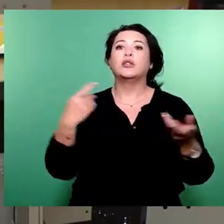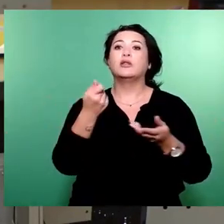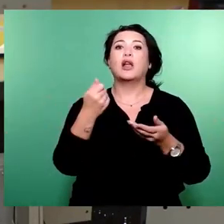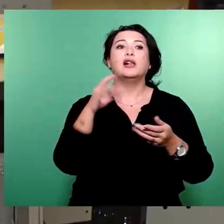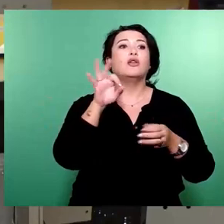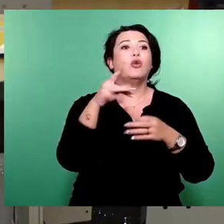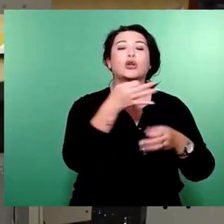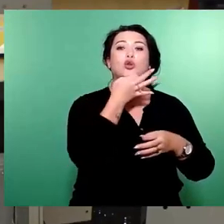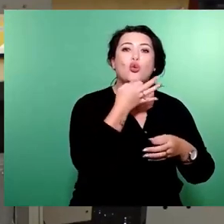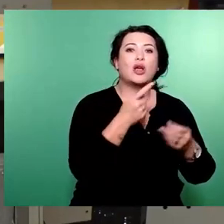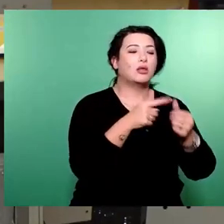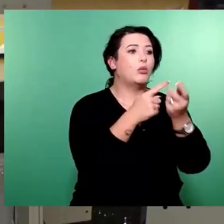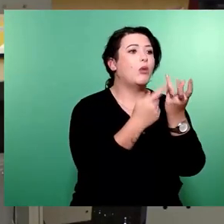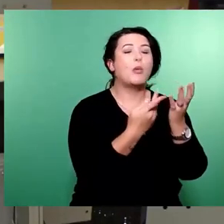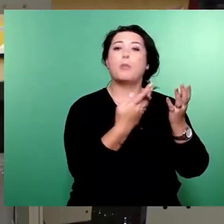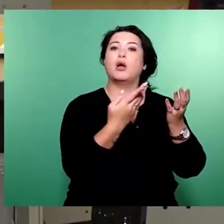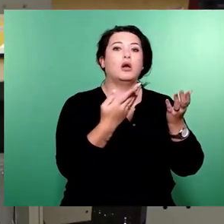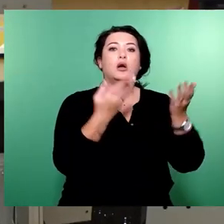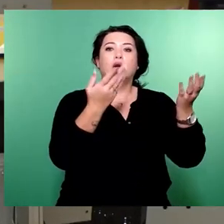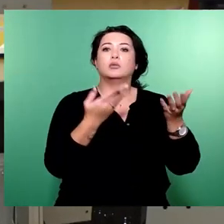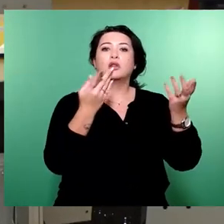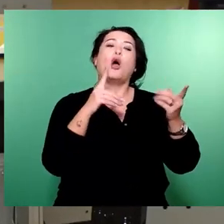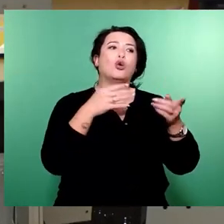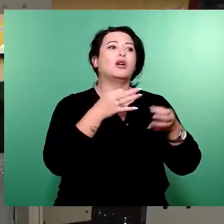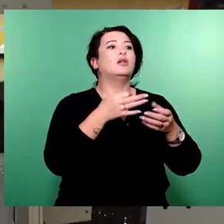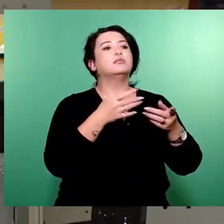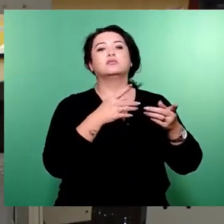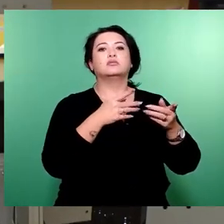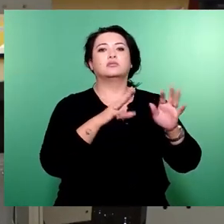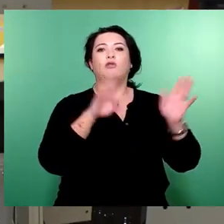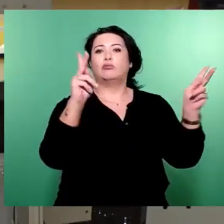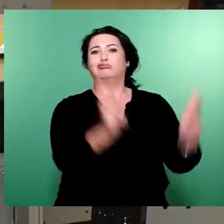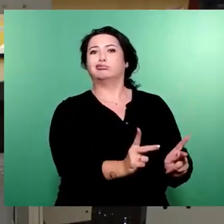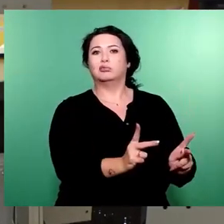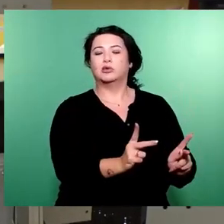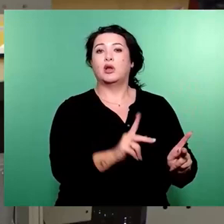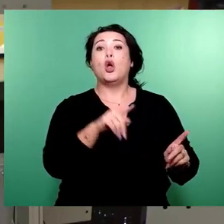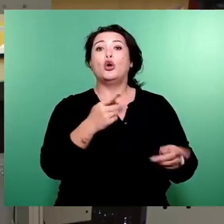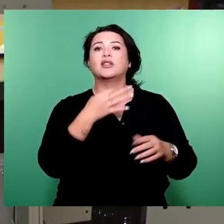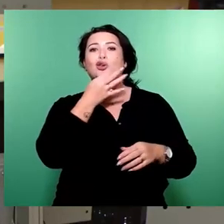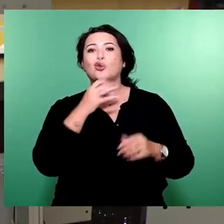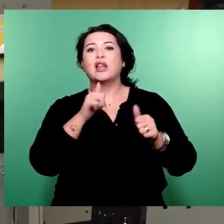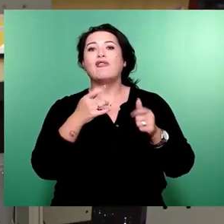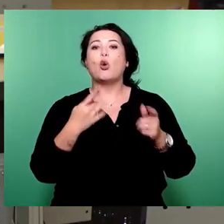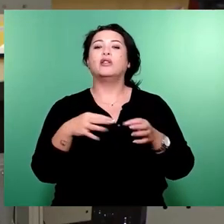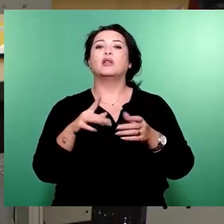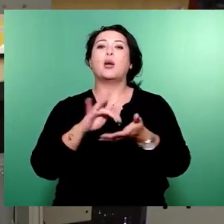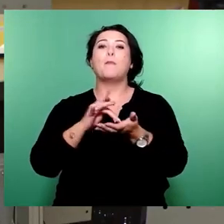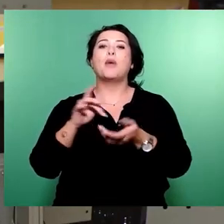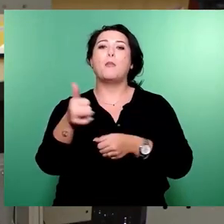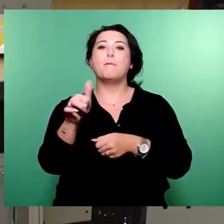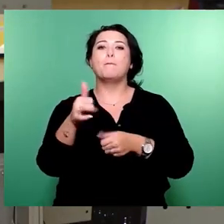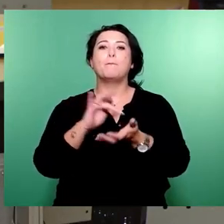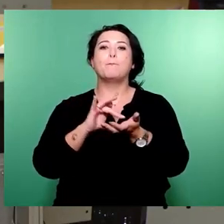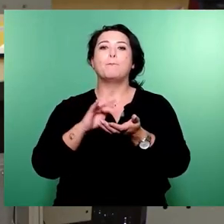trennen auch Herr Bürgermeister, die zehn Sekunden noch zur Jugendhilfe und zur sozialen und zur mittelfristigen Finanzplanung. Also, natürlich könnten